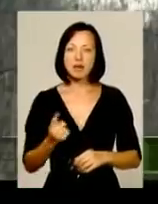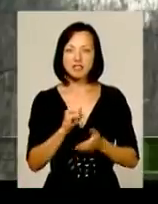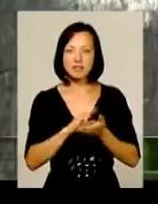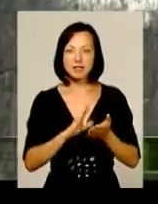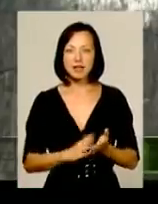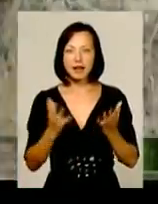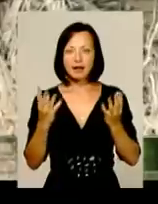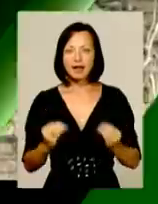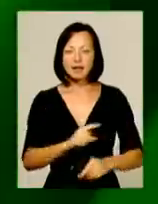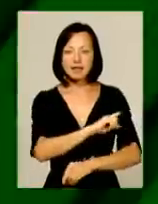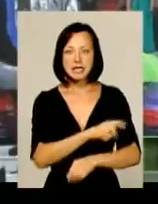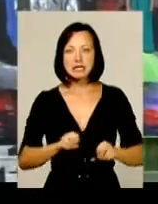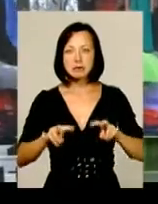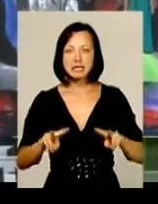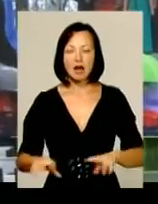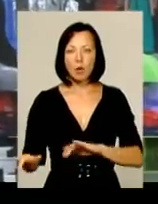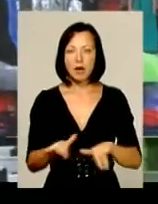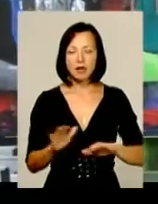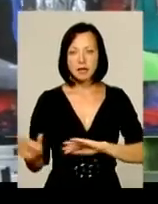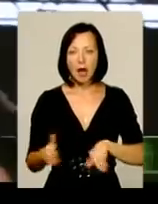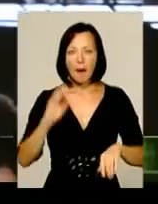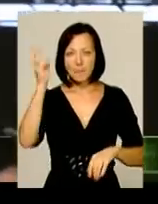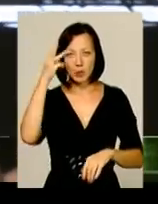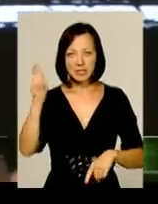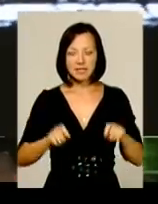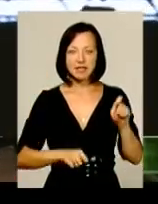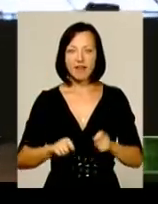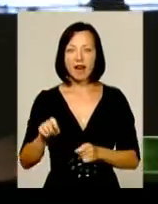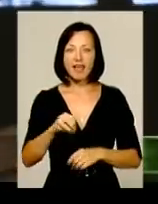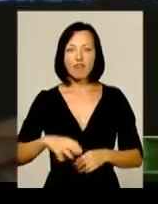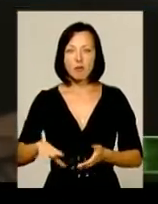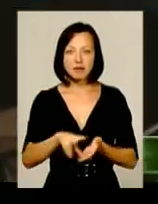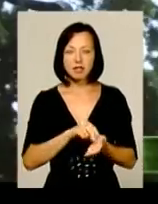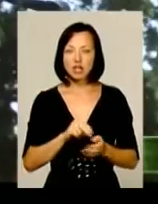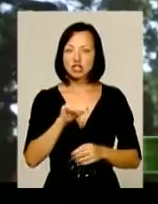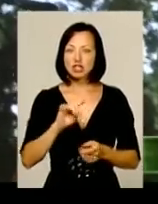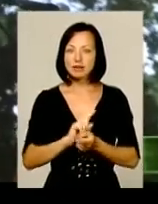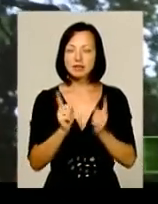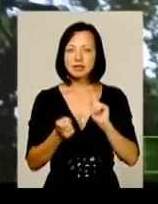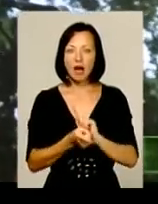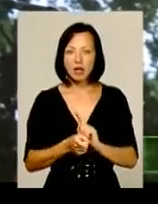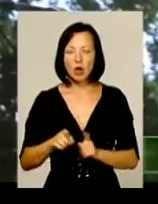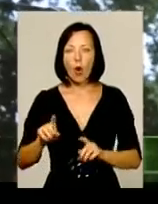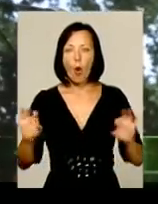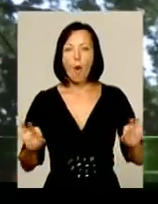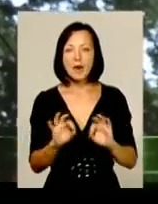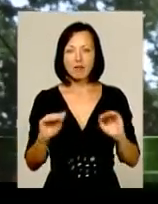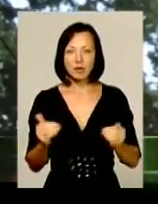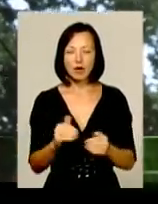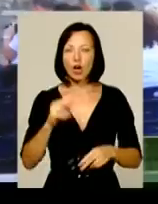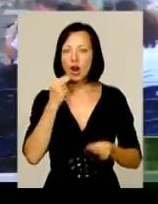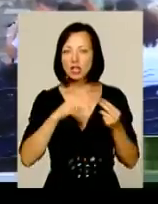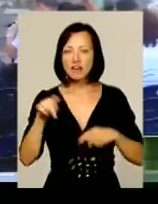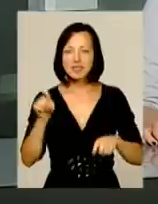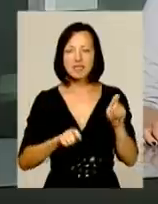спеціальних операцій. Подільський фестиваль європейського зразка. Або чи стане опера в мініатюрі одним з кращих фестивалів Старого